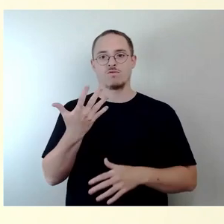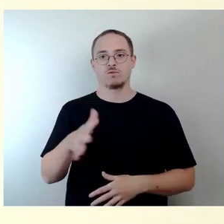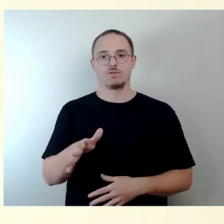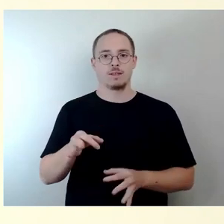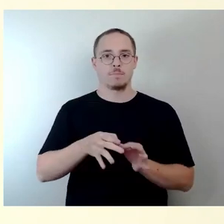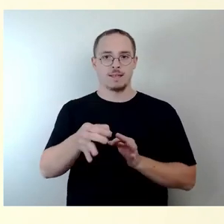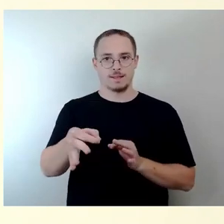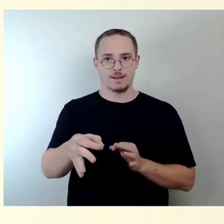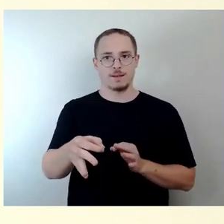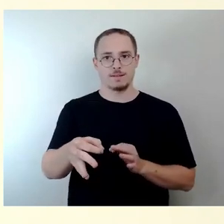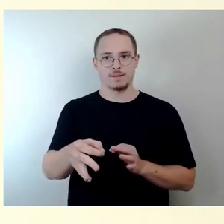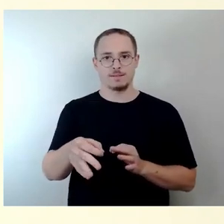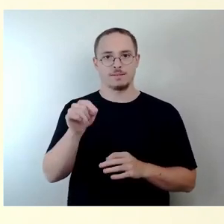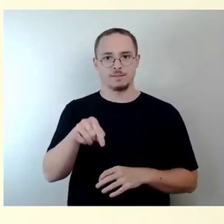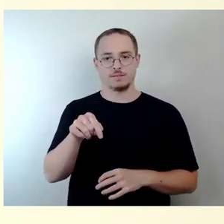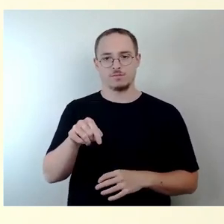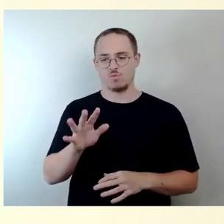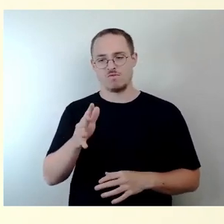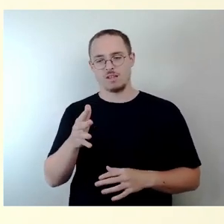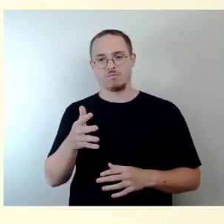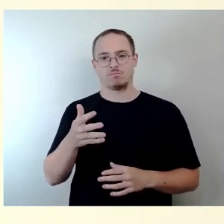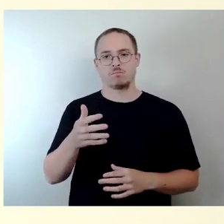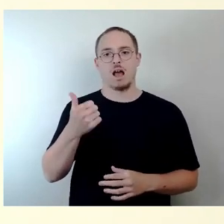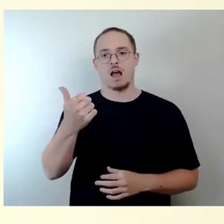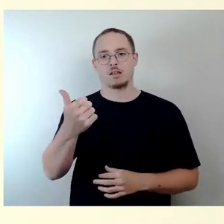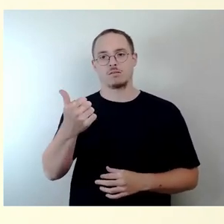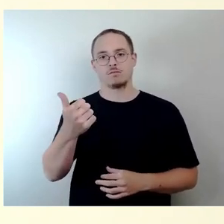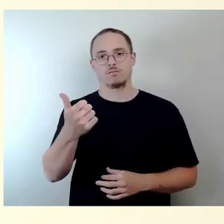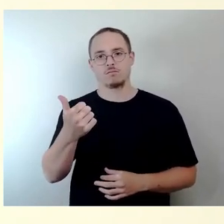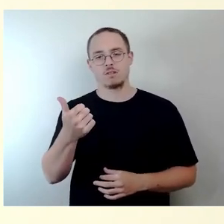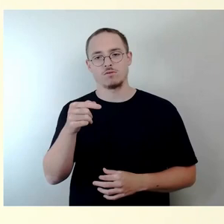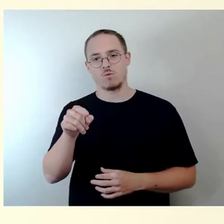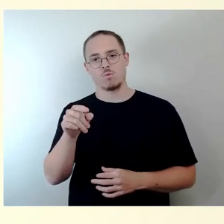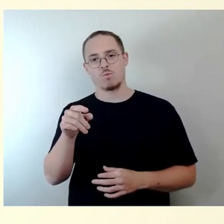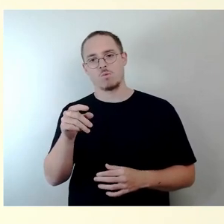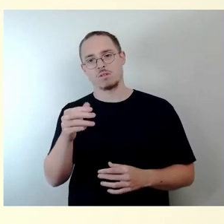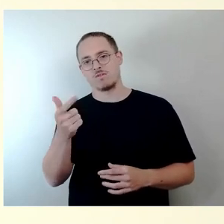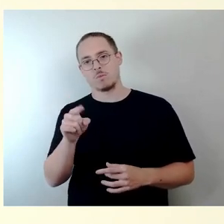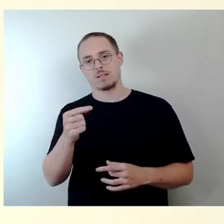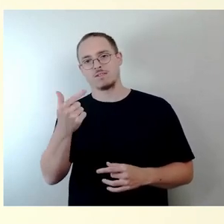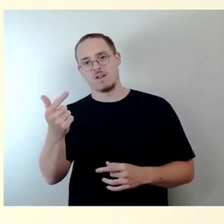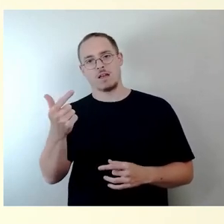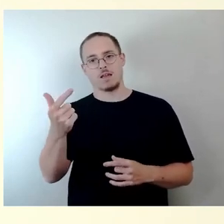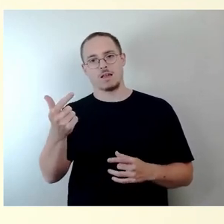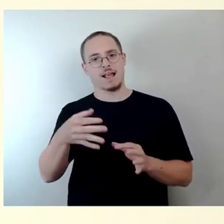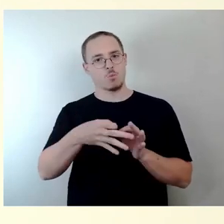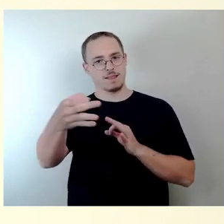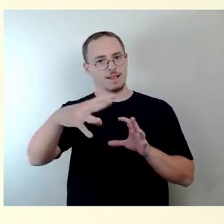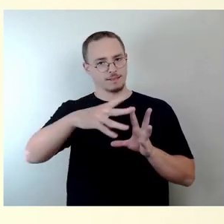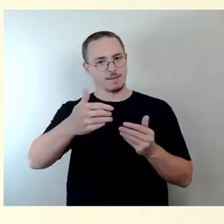die ja 2,2 Kilometer lang ist, sind die Begegnungsbreiten nicht ausreichend. Das ist also insbesondere im Abschnitt